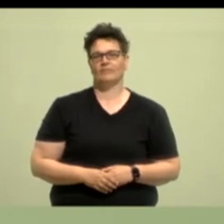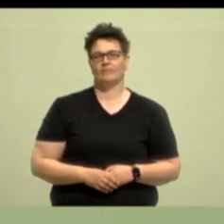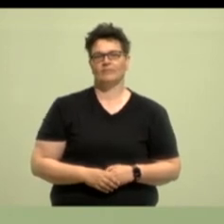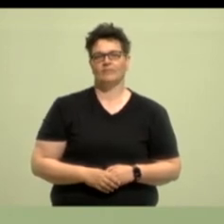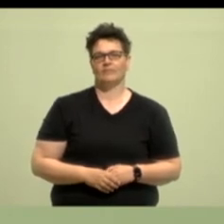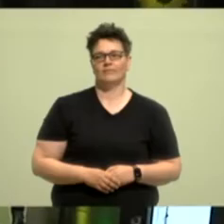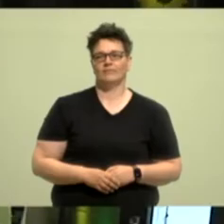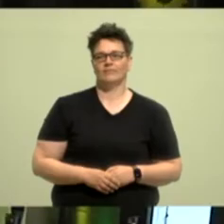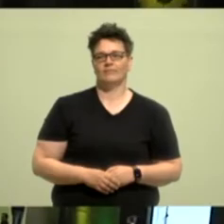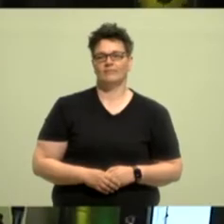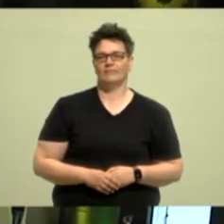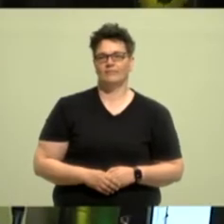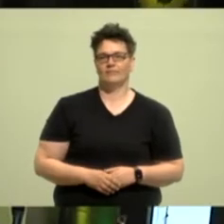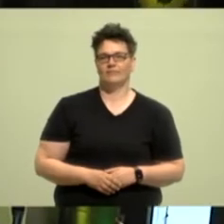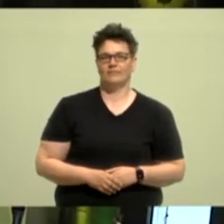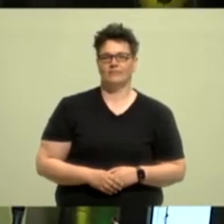Vielen Dank. Vielen Dank.